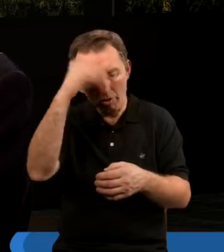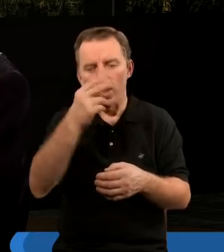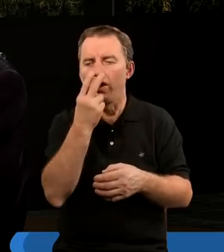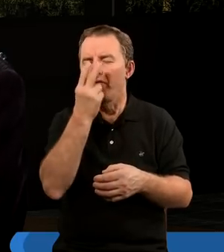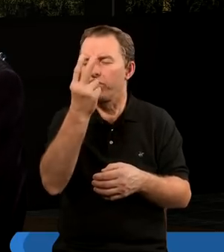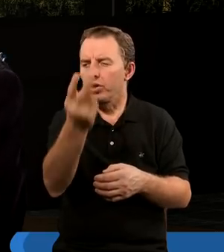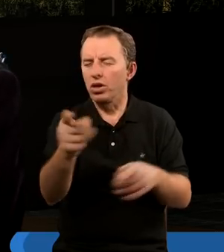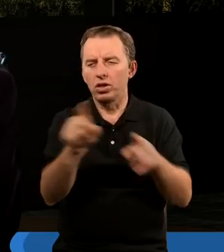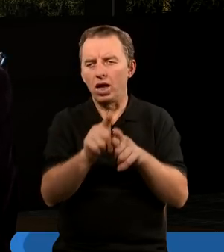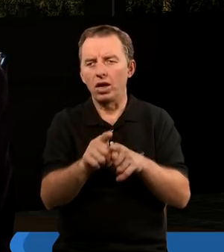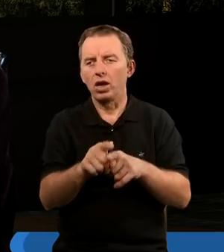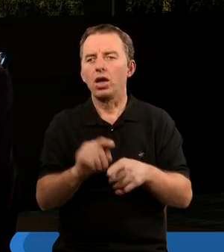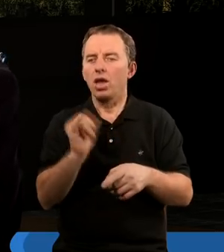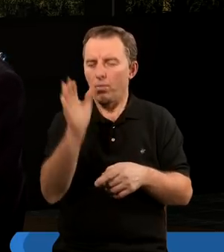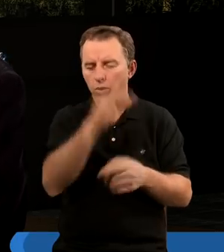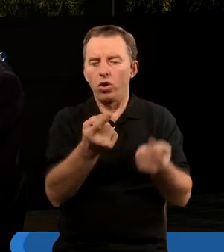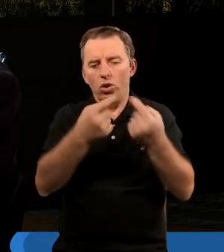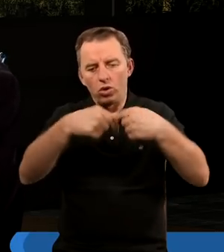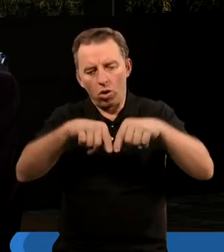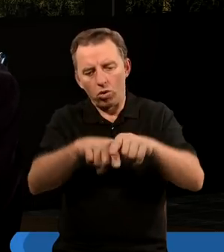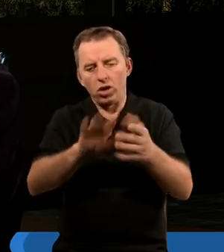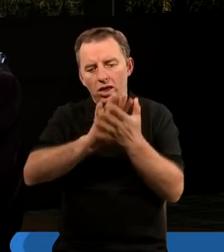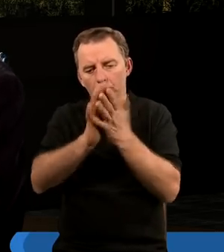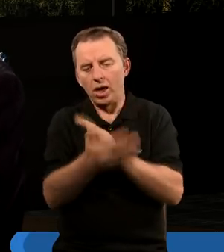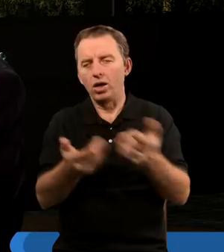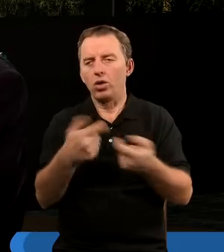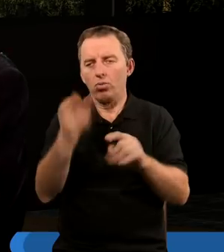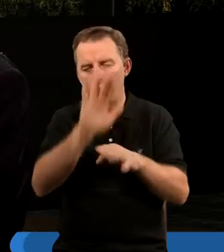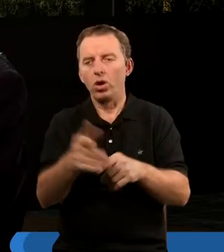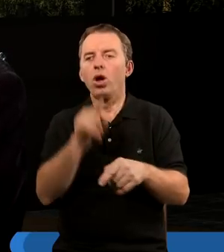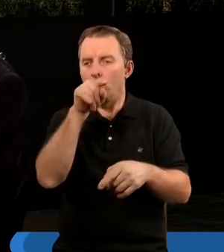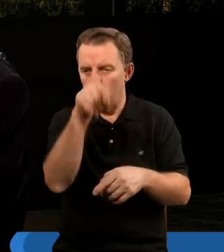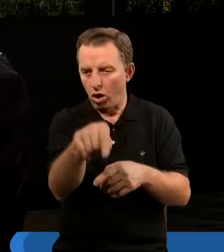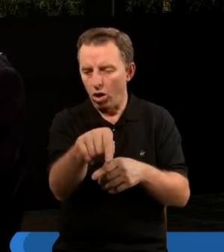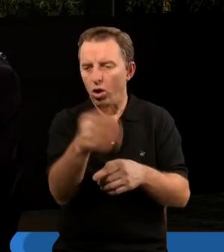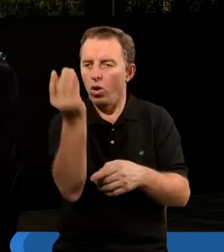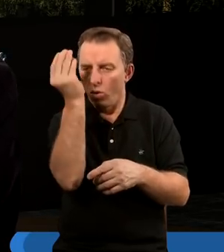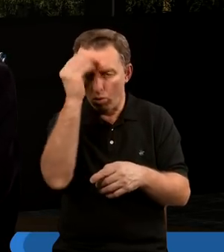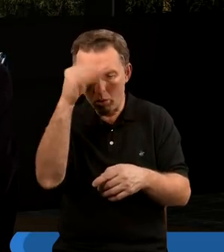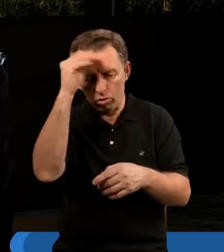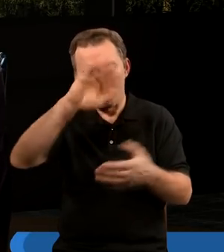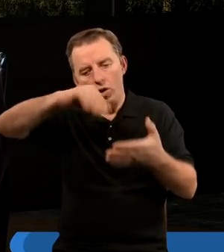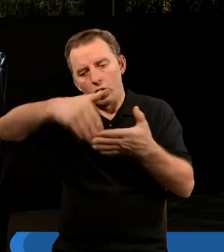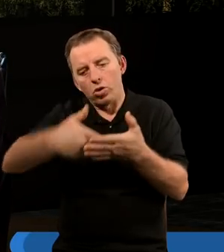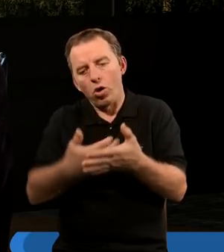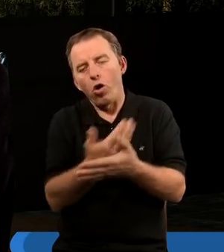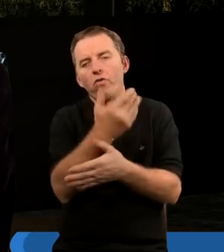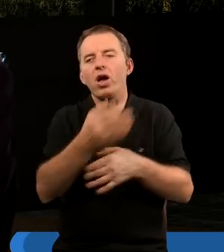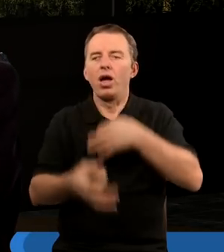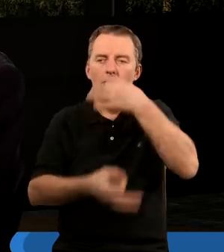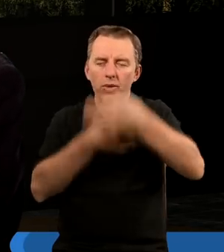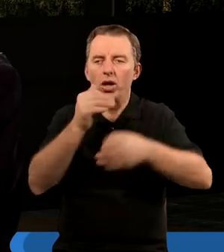widzimy te zmiany, jakich Bóg dokonuje w naszym życiu i to jest to uczenie się nowej pieśni.